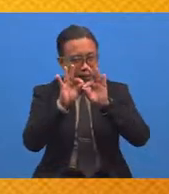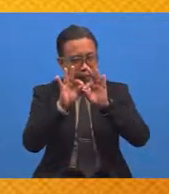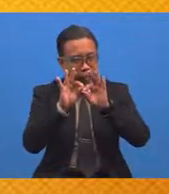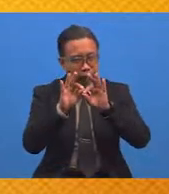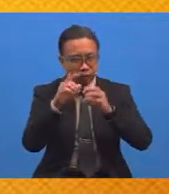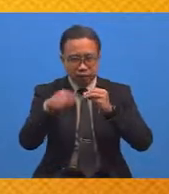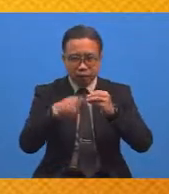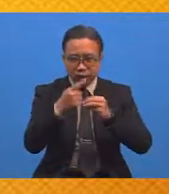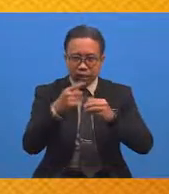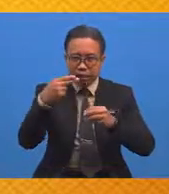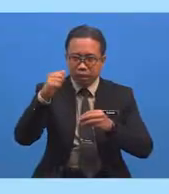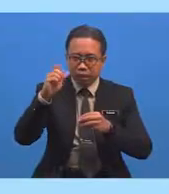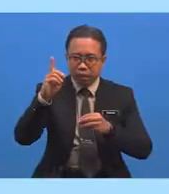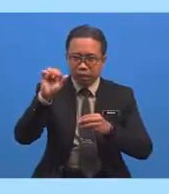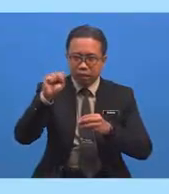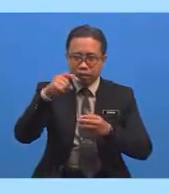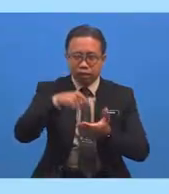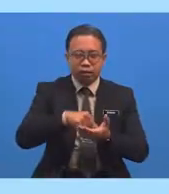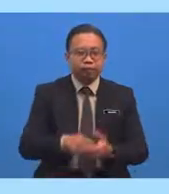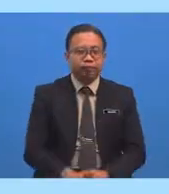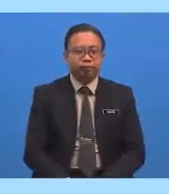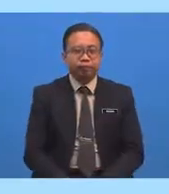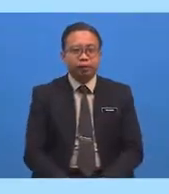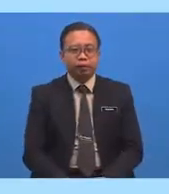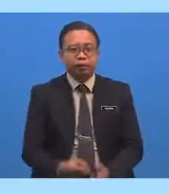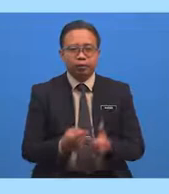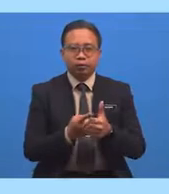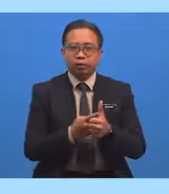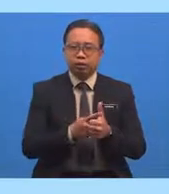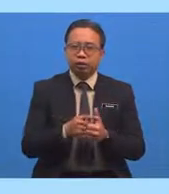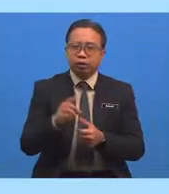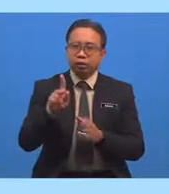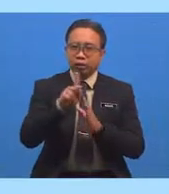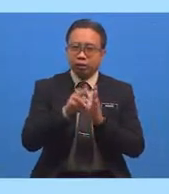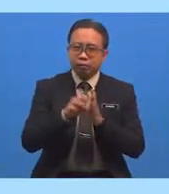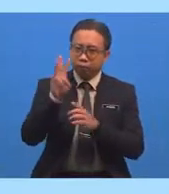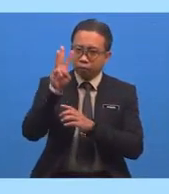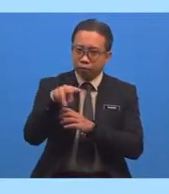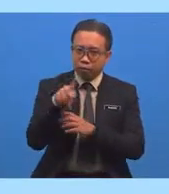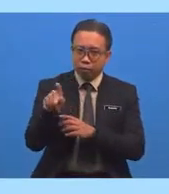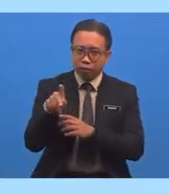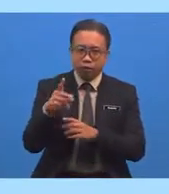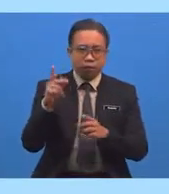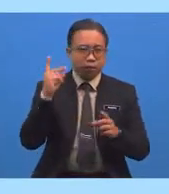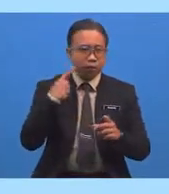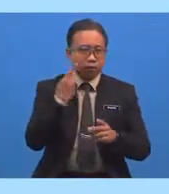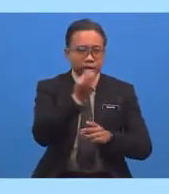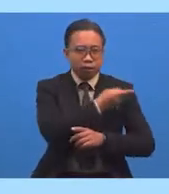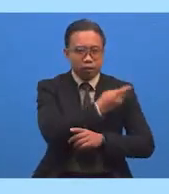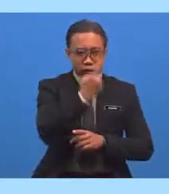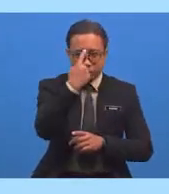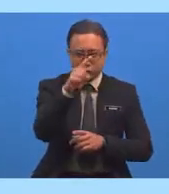hadis ini Yang pertama Kewajipan kepada kita Adalah